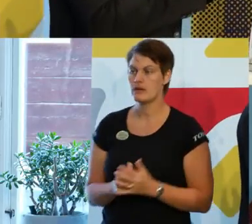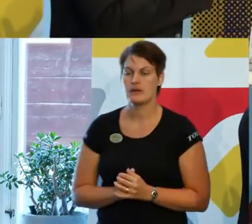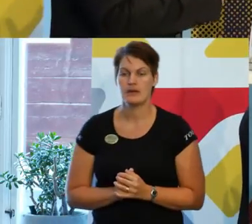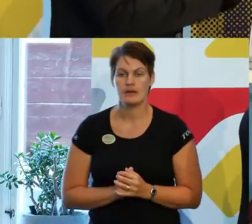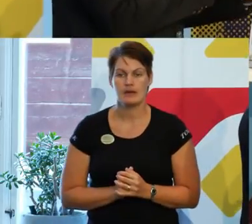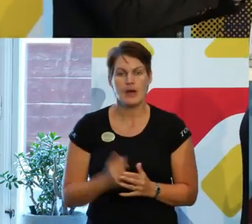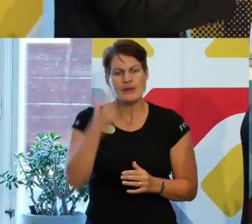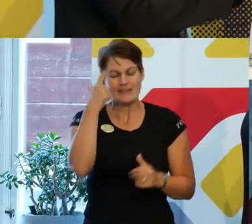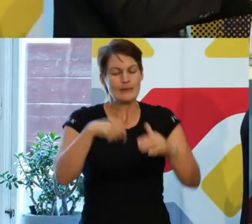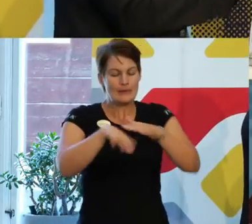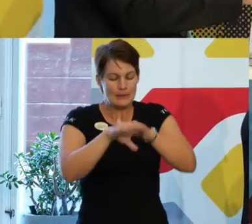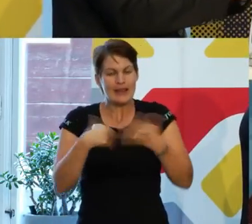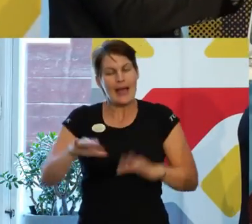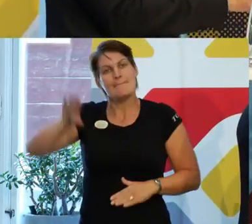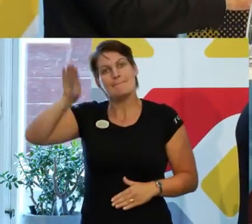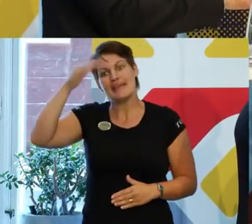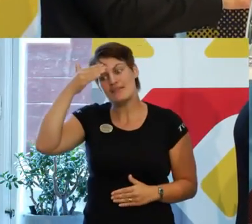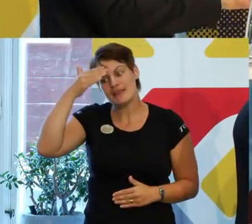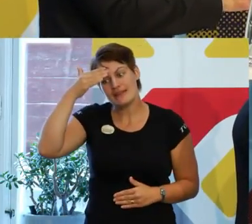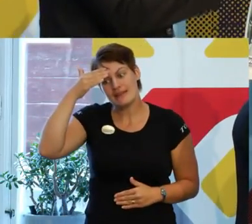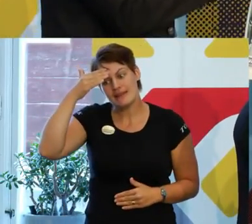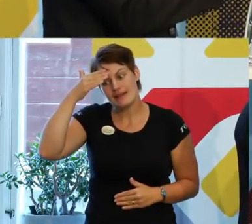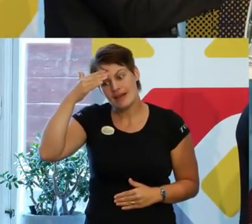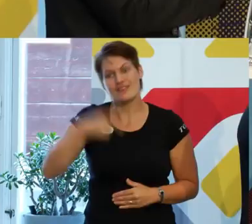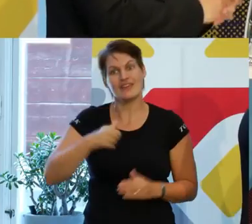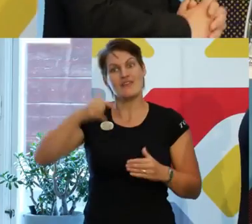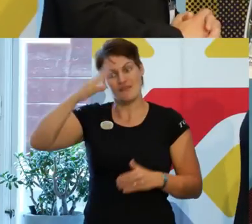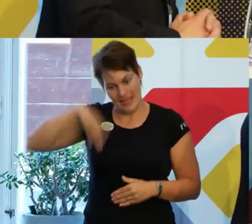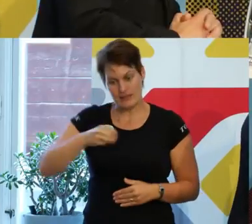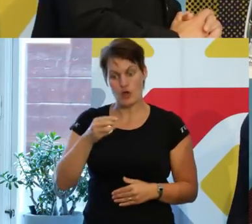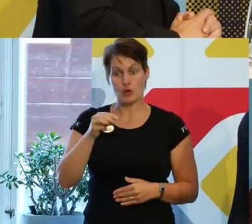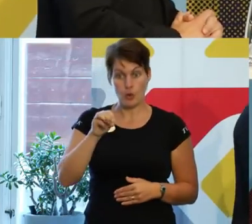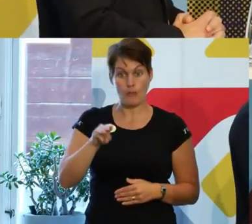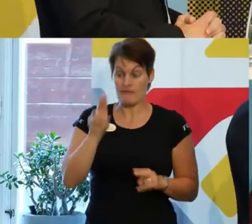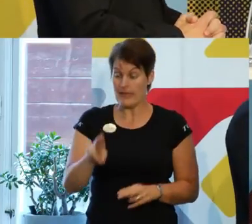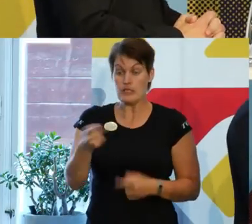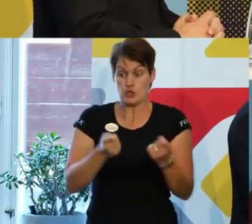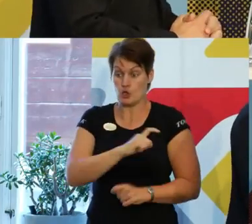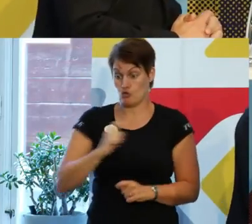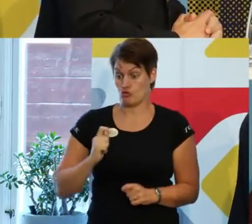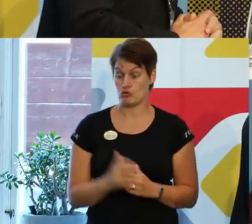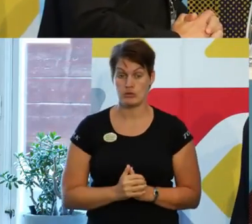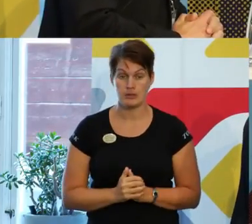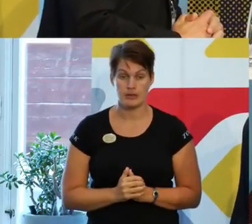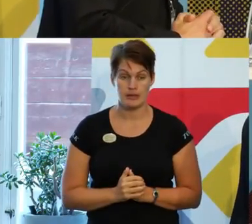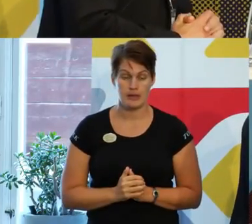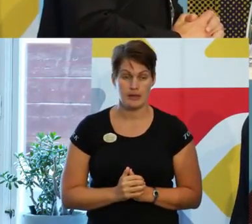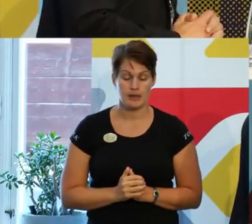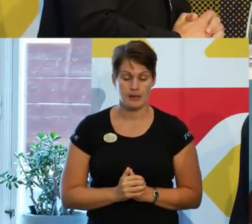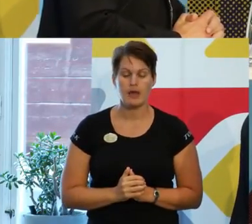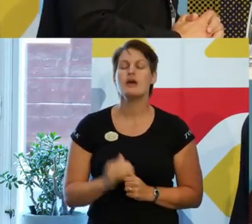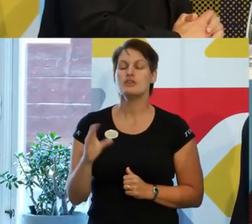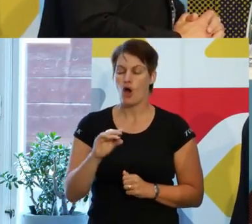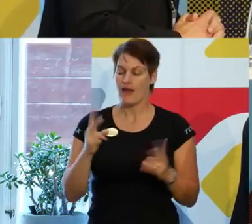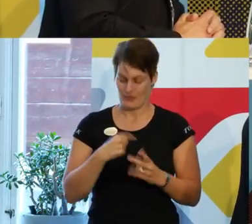kanske just den här medvetenheten om att normer styr som du också har pekat på då. Men jag skulle vilja påstå att det finns att säga att vi ändå